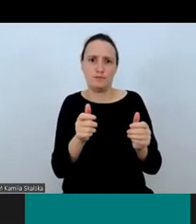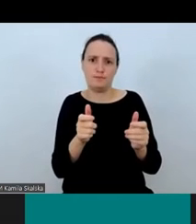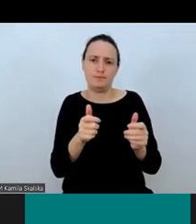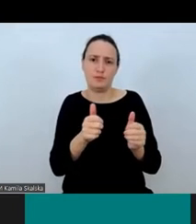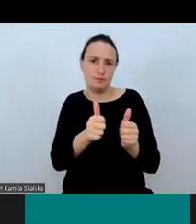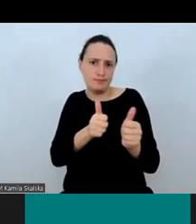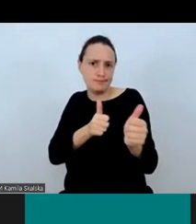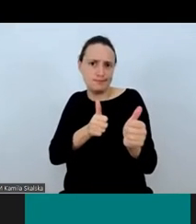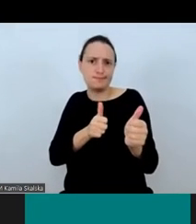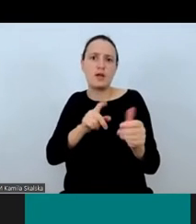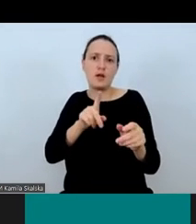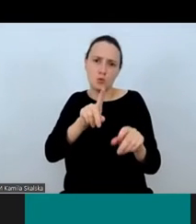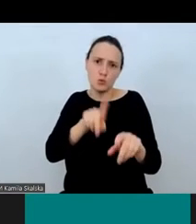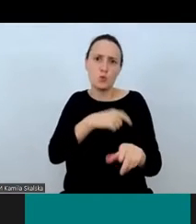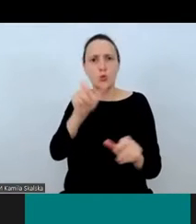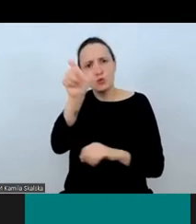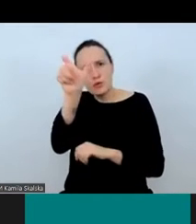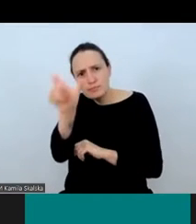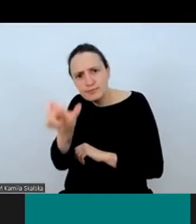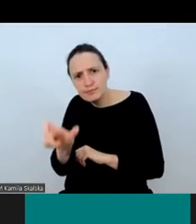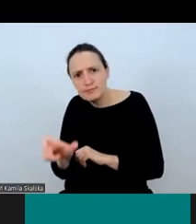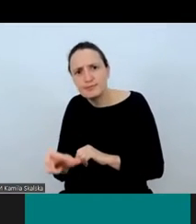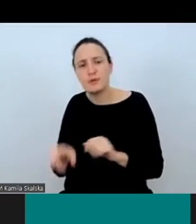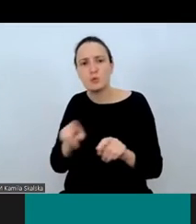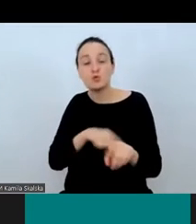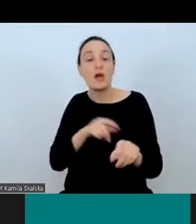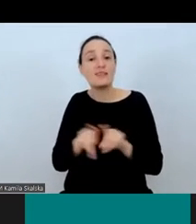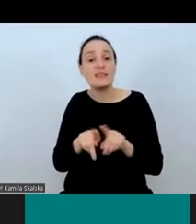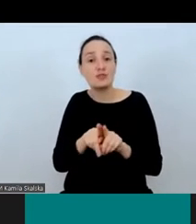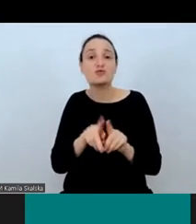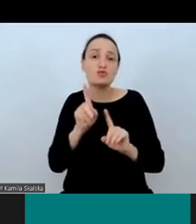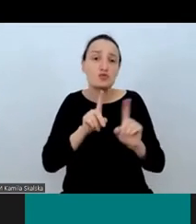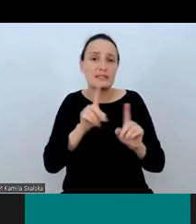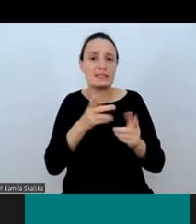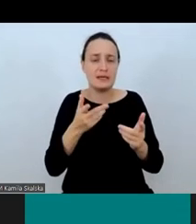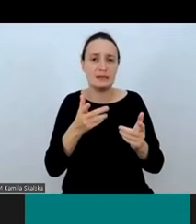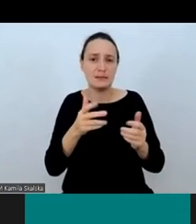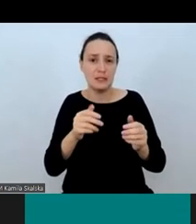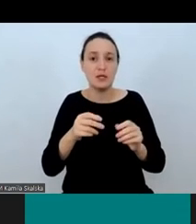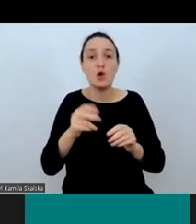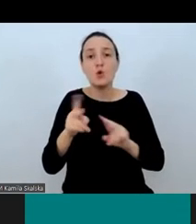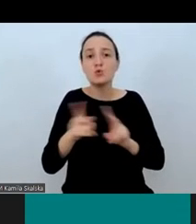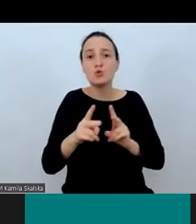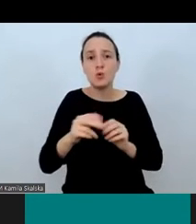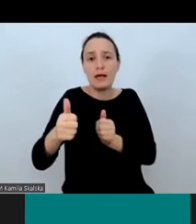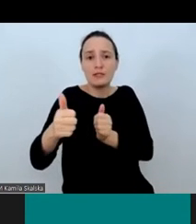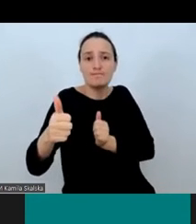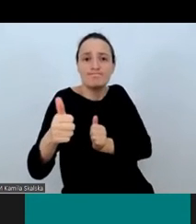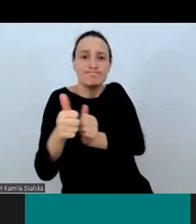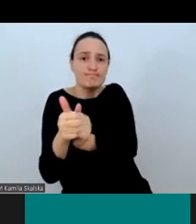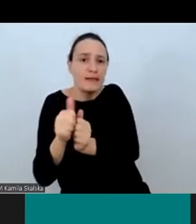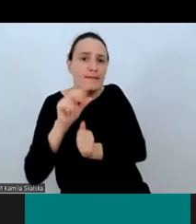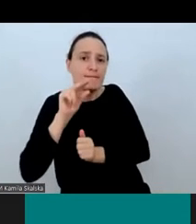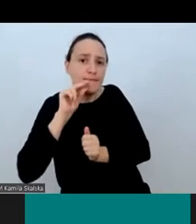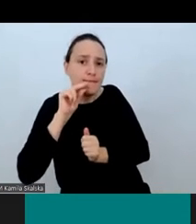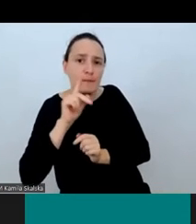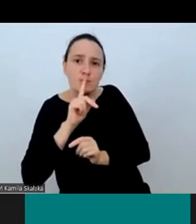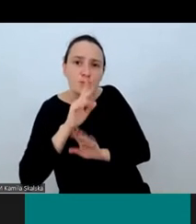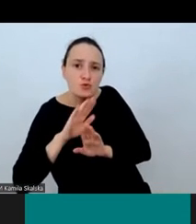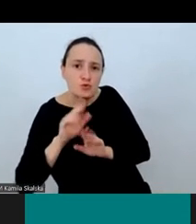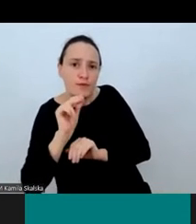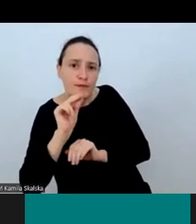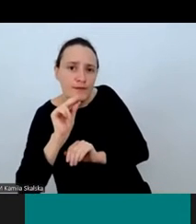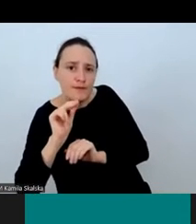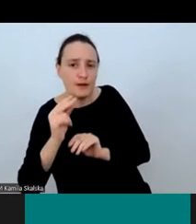wypowiedzi lub tak zwanym tłumaczeniu szeptanym. Dlatego dzisiaj chciałabym podkreślić, że skupimy się na tym tłumaczeniu